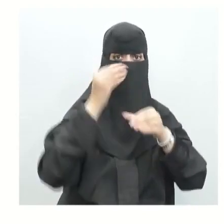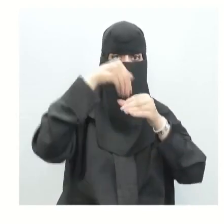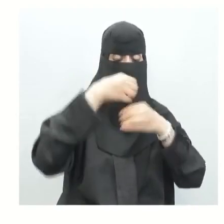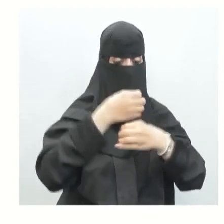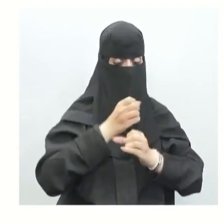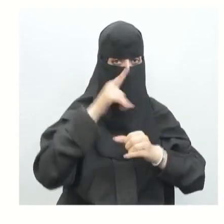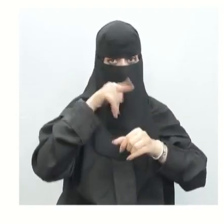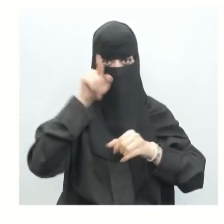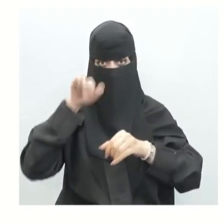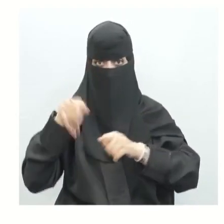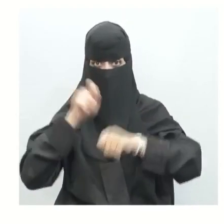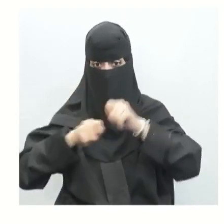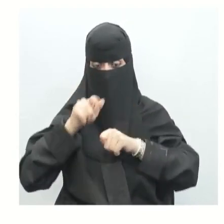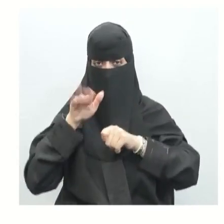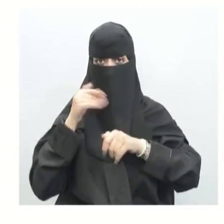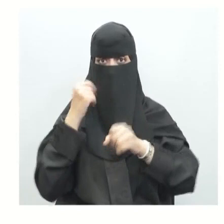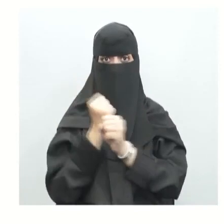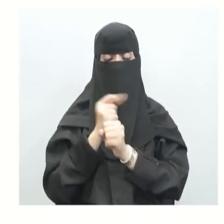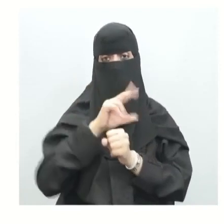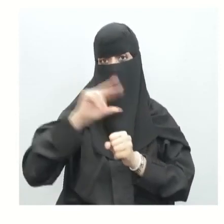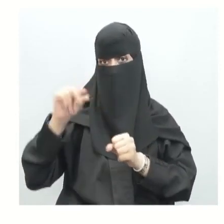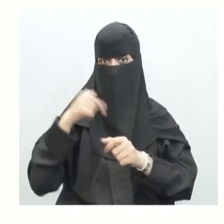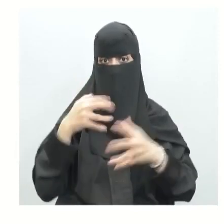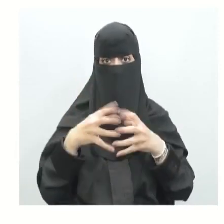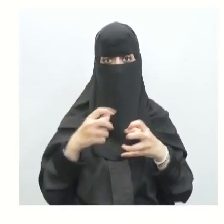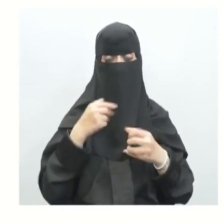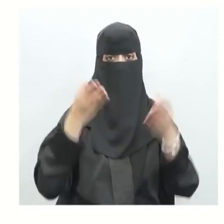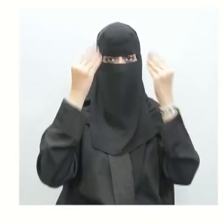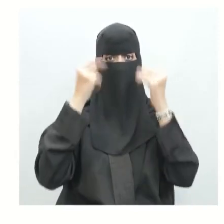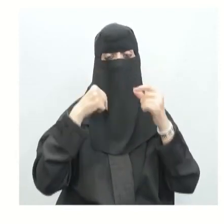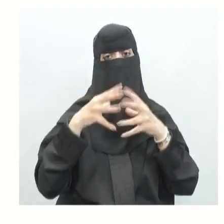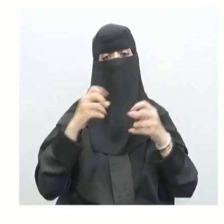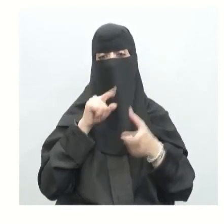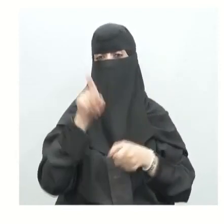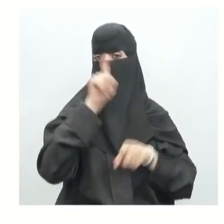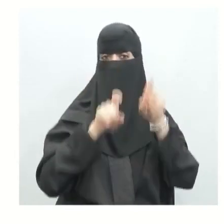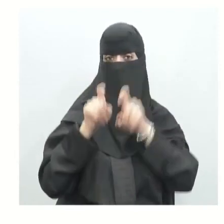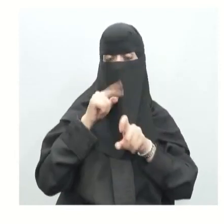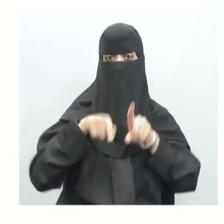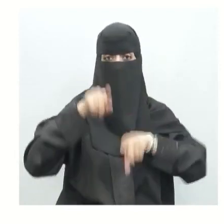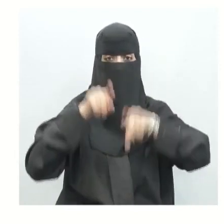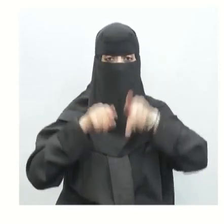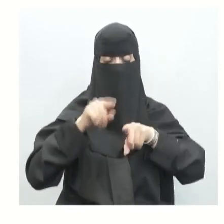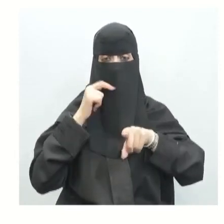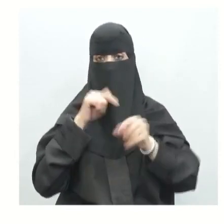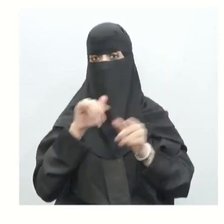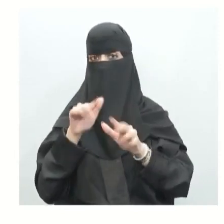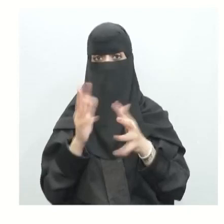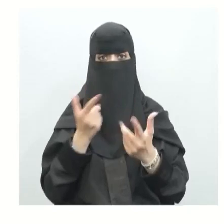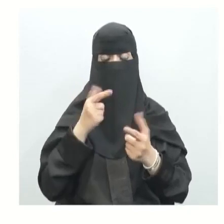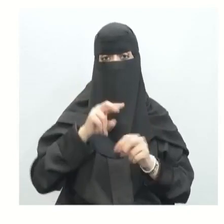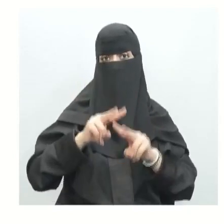المختبر بإجراء هذه التجربة في تحليل البيانات وتفسيرها يتساءل قارن قارني كيف